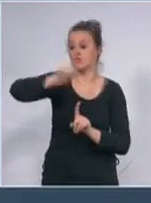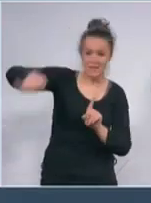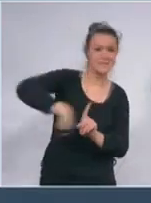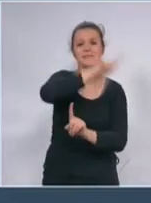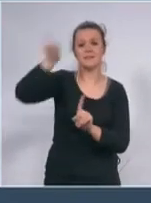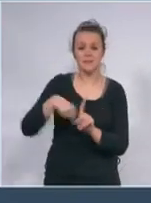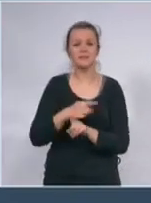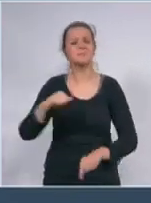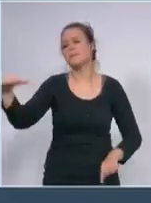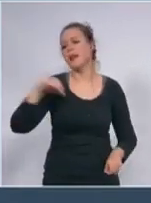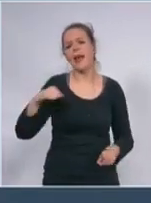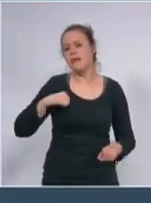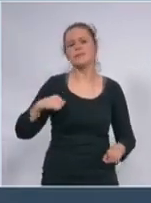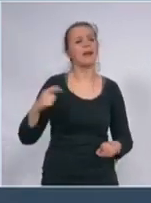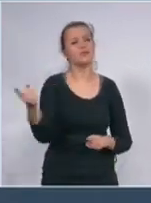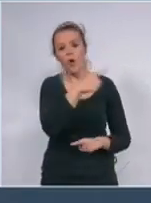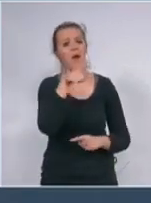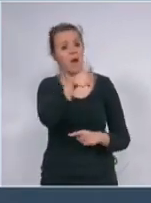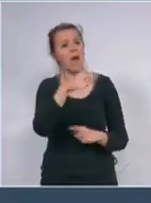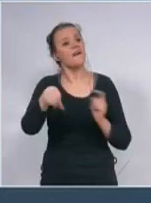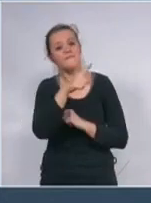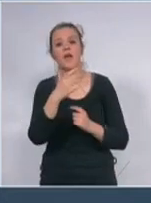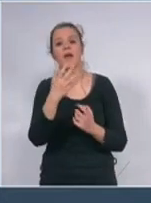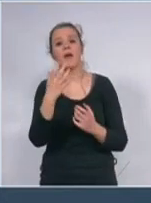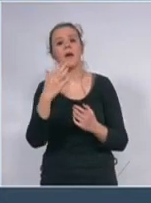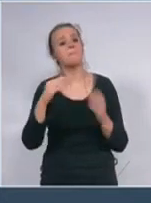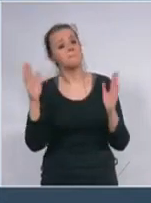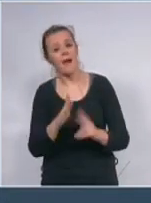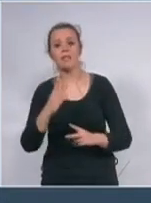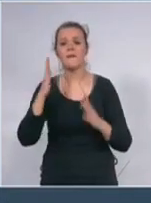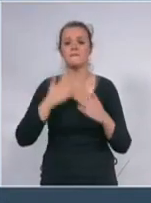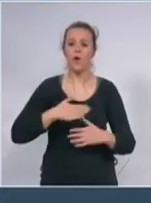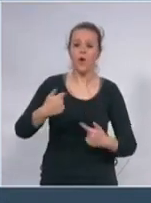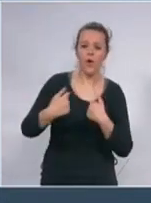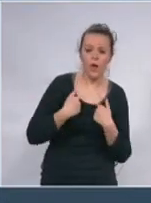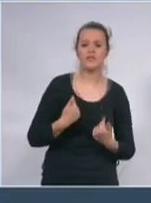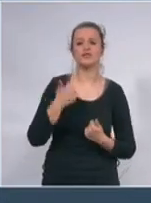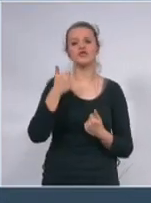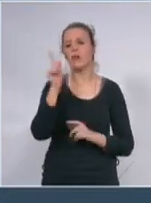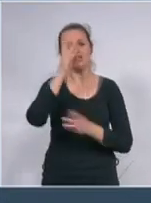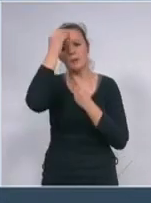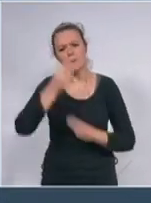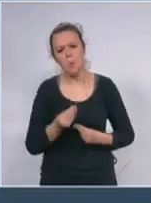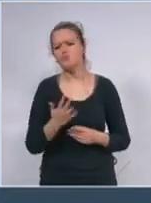I ne interesuje me koliko malo ćete da me volite i poštujete i koliko ćete toga teškog da kažete.